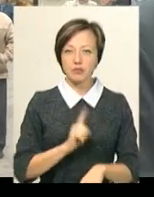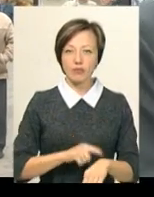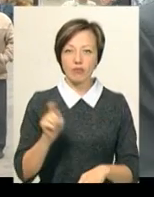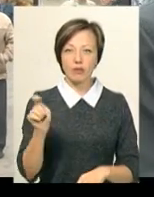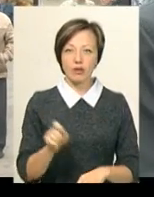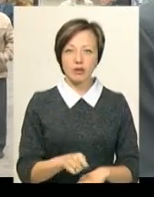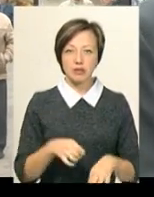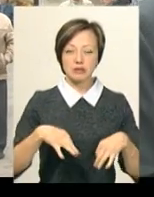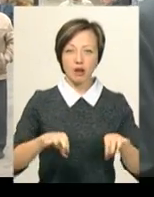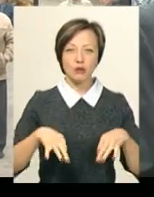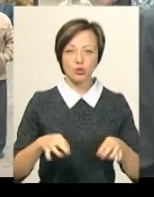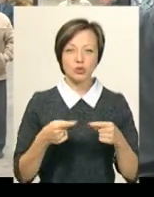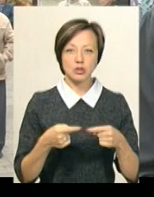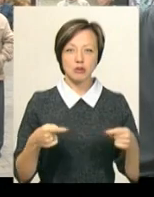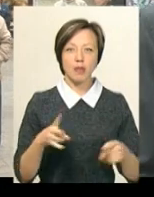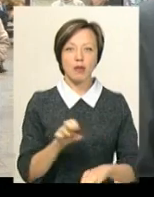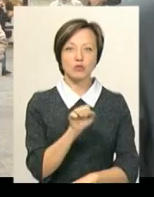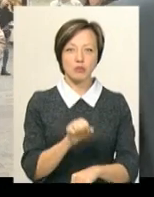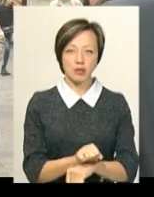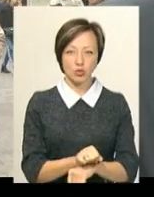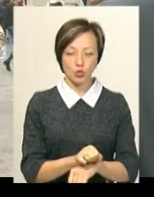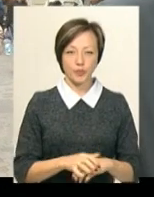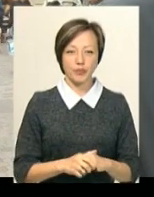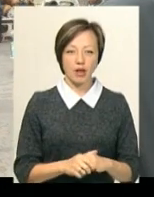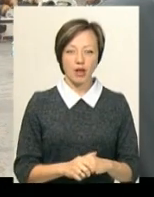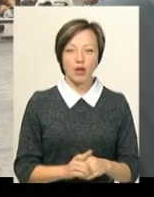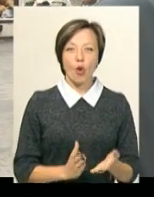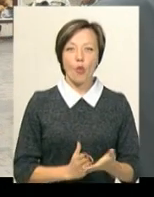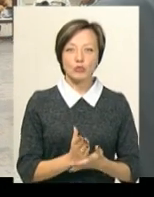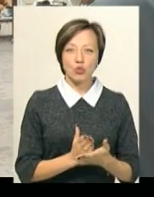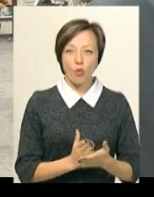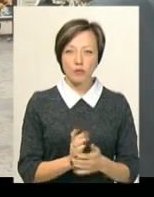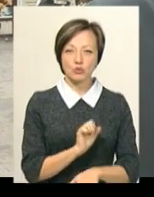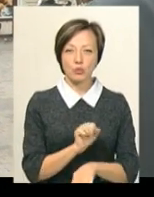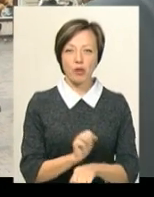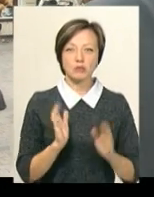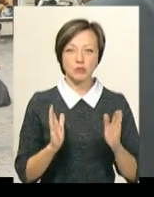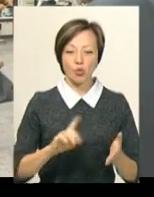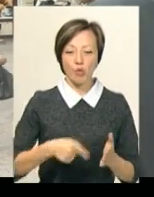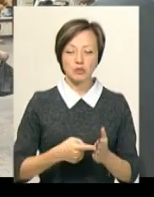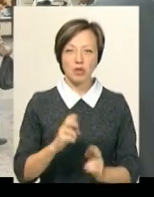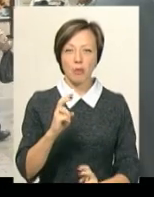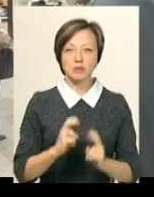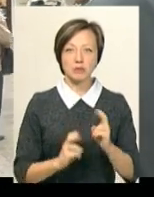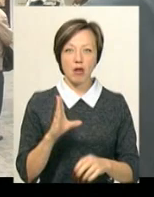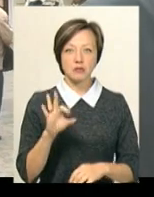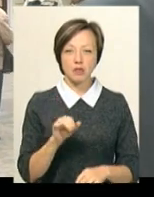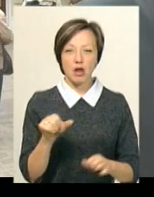транспортного засобу на зупинку. Обслуговувати ці зупинки буде комунальне підприємство